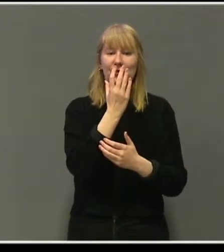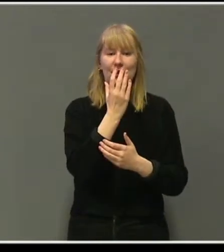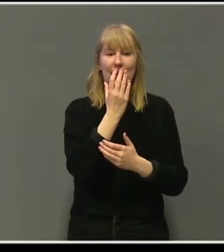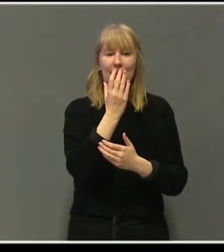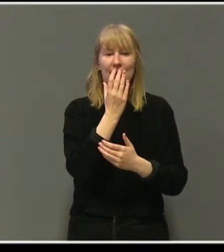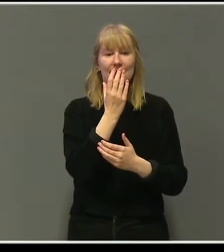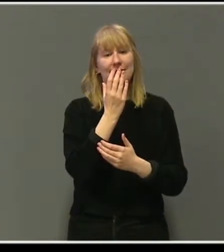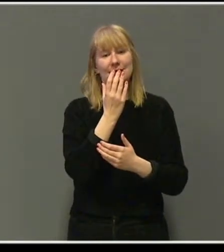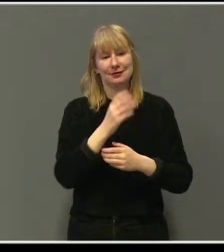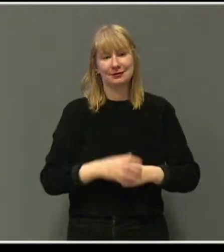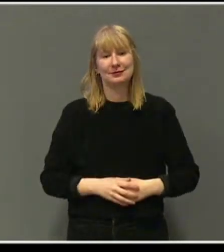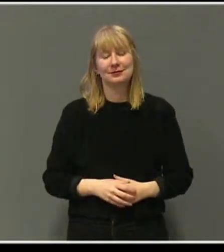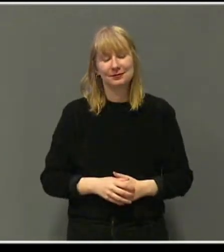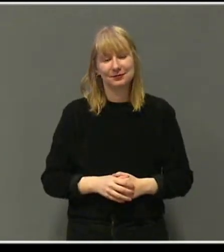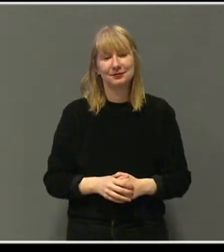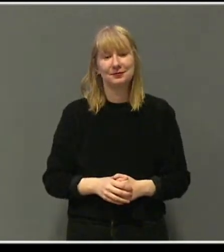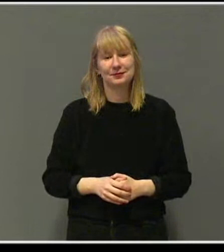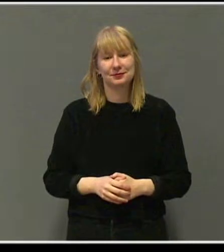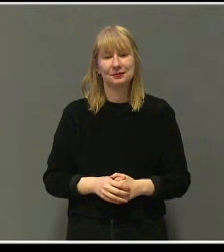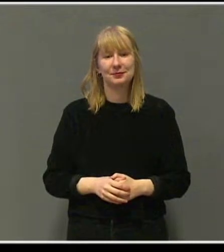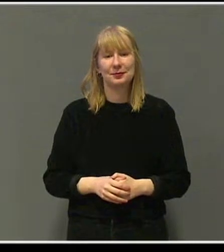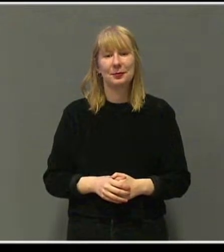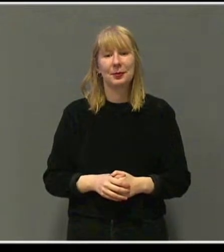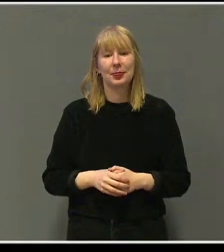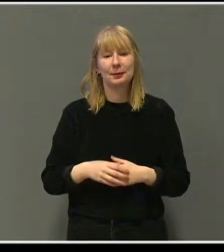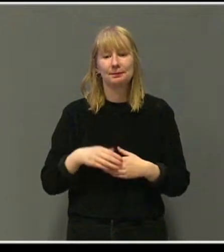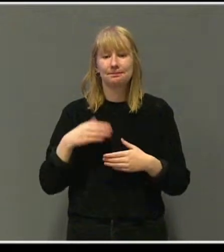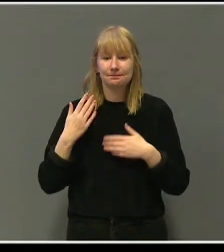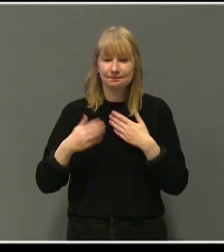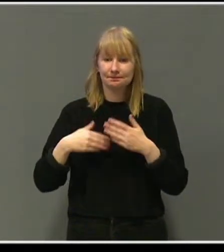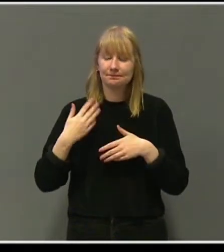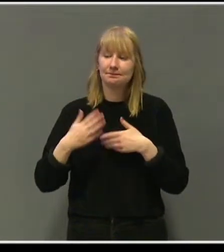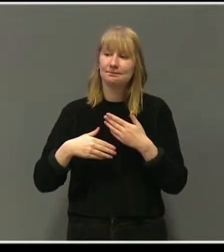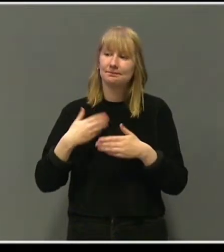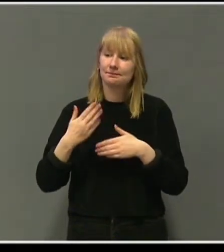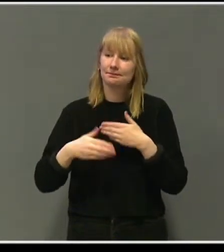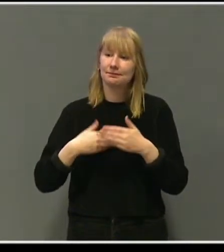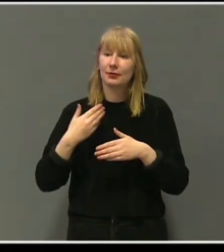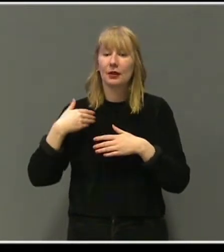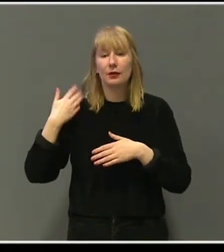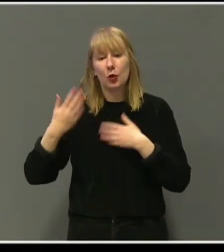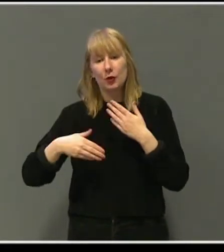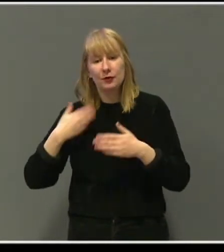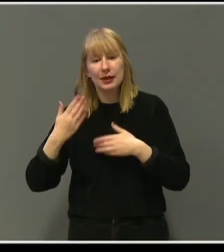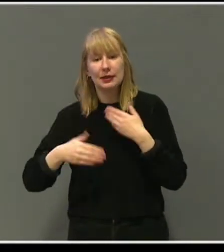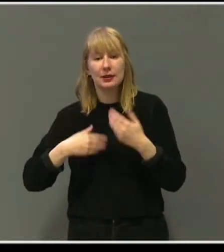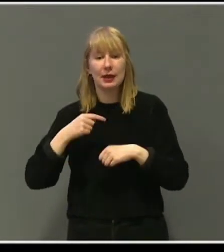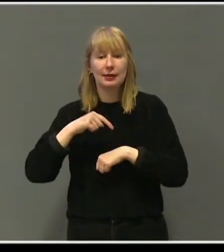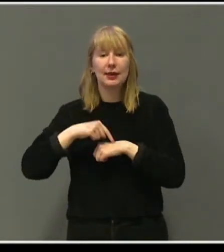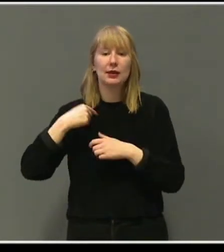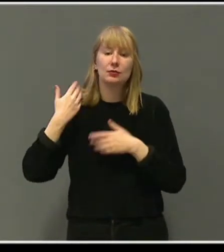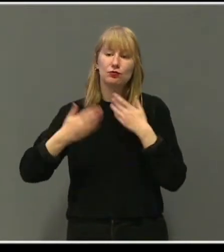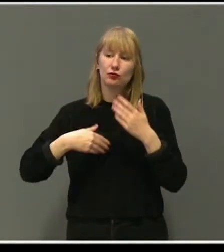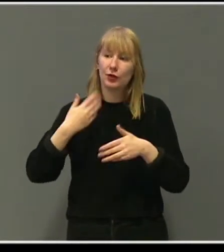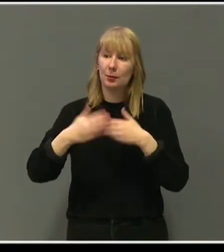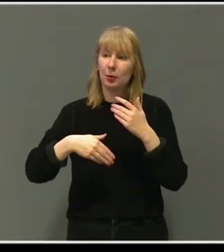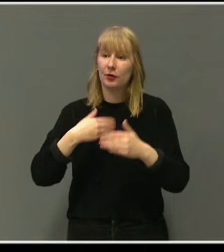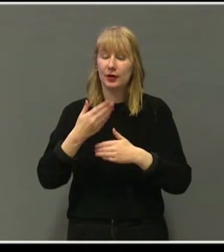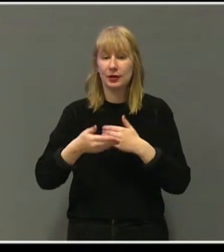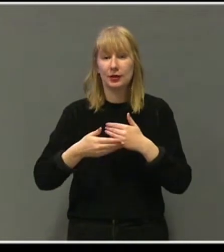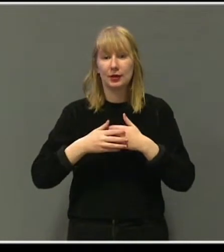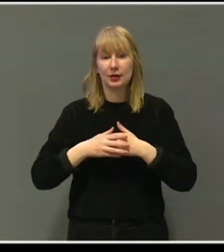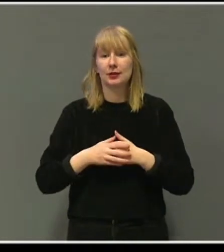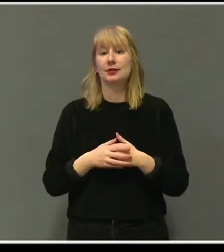sola sto opp. Og så kom dagene, ukene og månedene. Et nytt